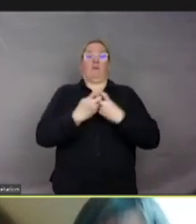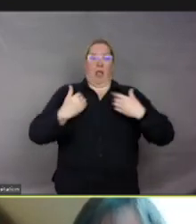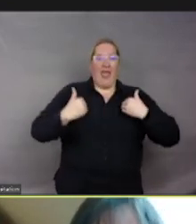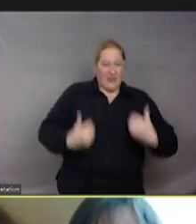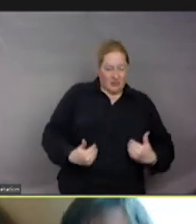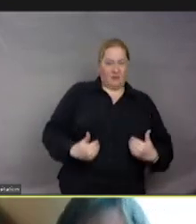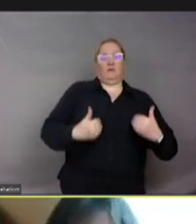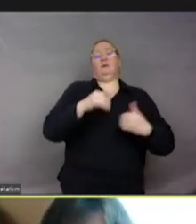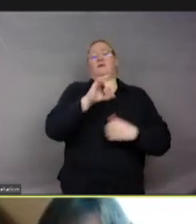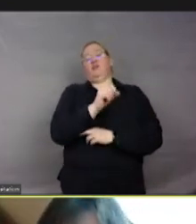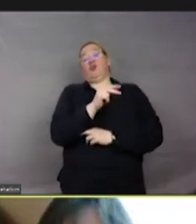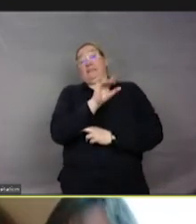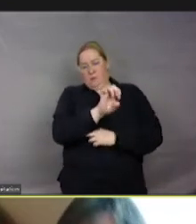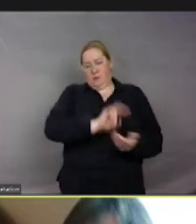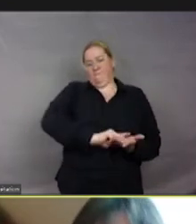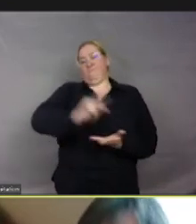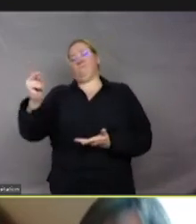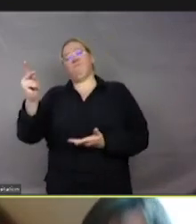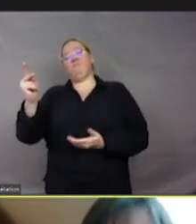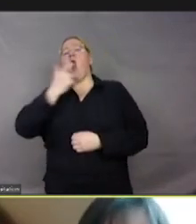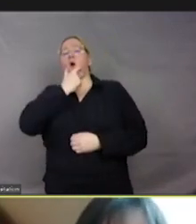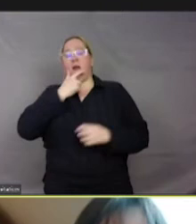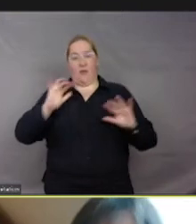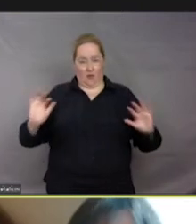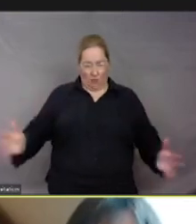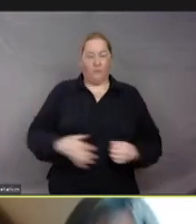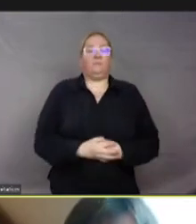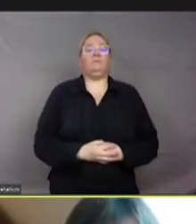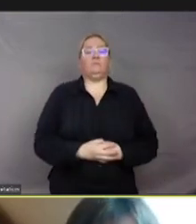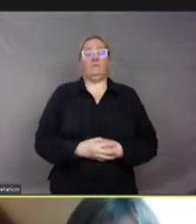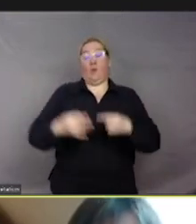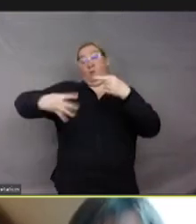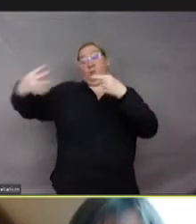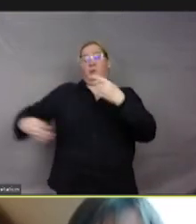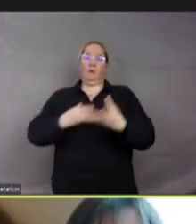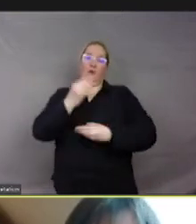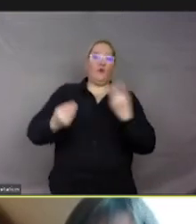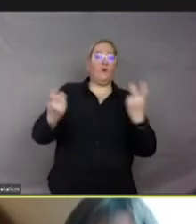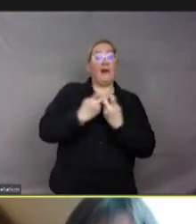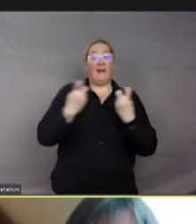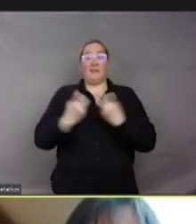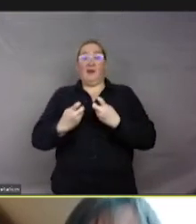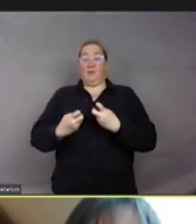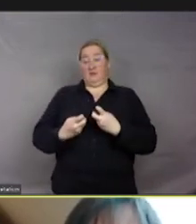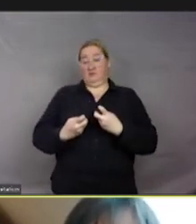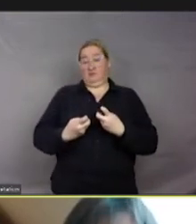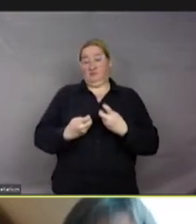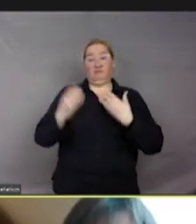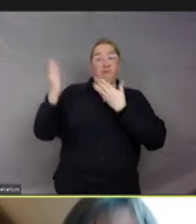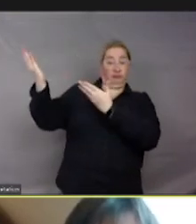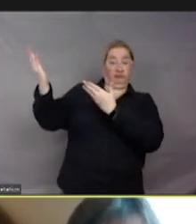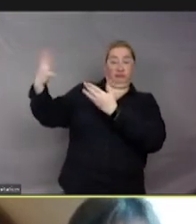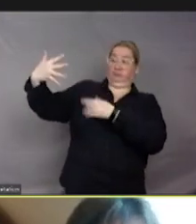français vers l'anglais. Alors, on a soit « sensitive soul », « sensitive person », « sensitive